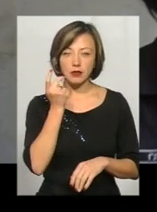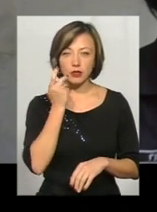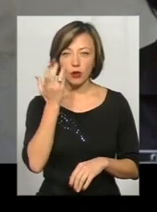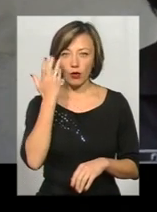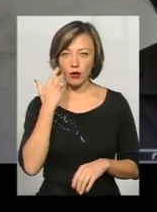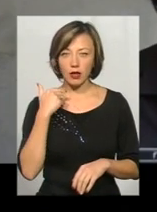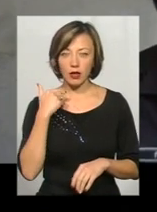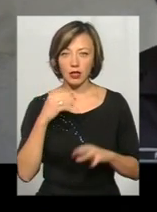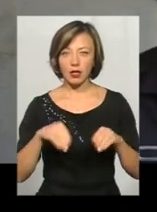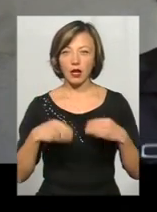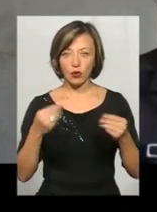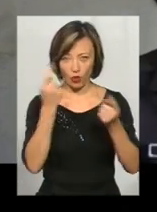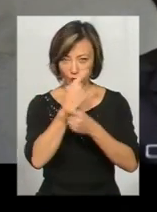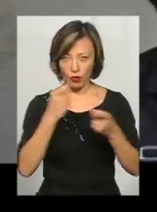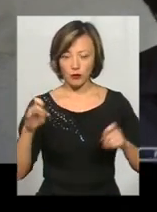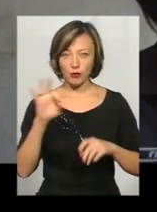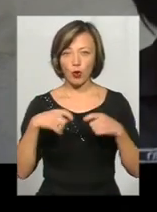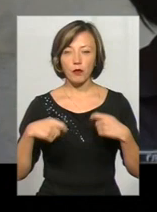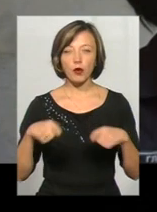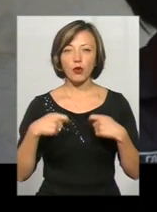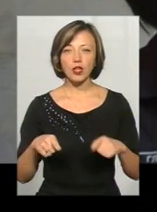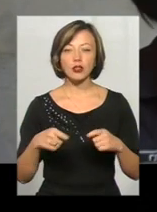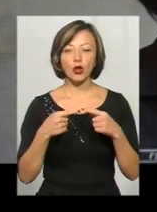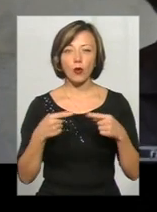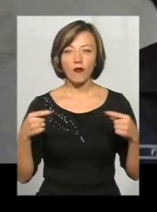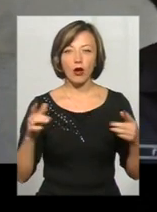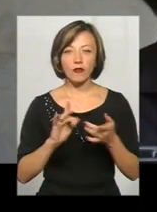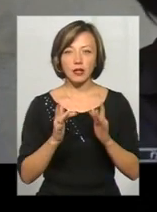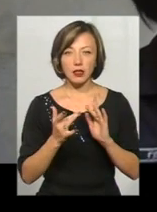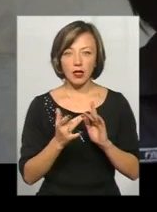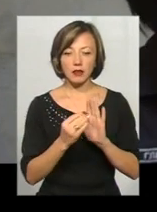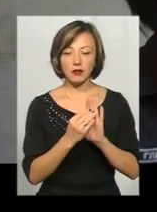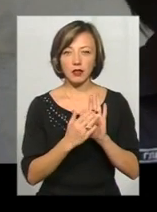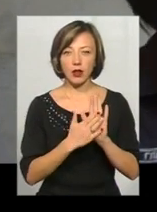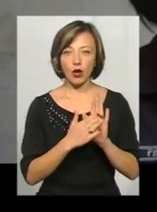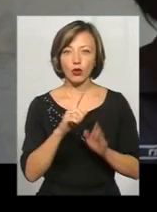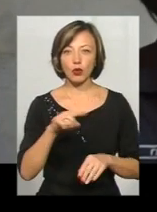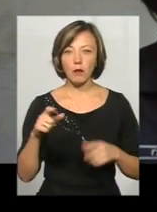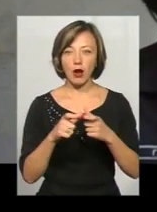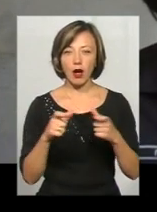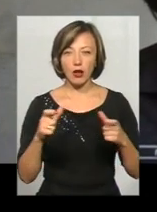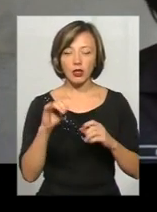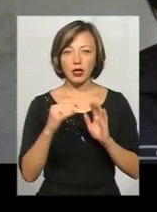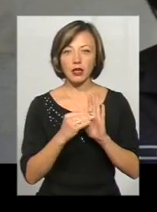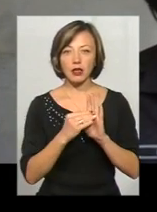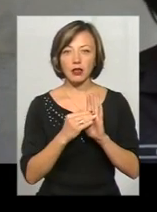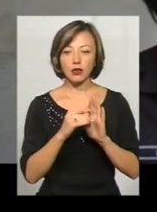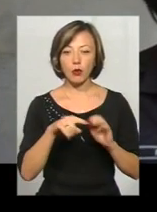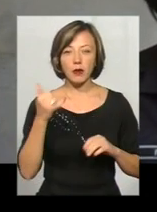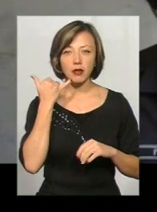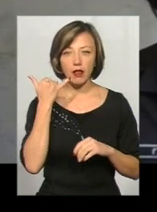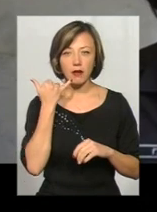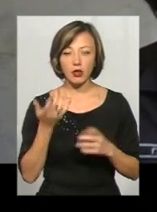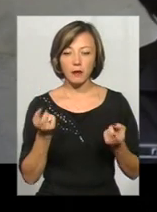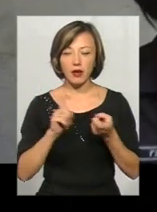дають оголошення про продаж товару в інтернеті, вони позначають номер картки своєї і позначають той номер телефона,